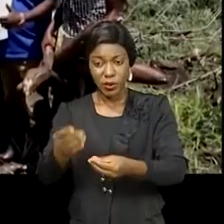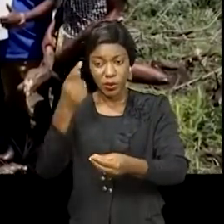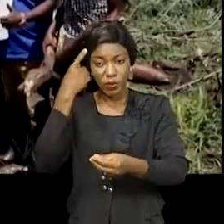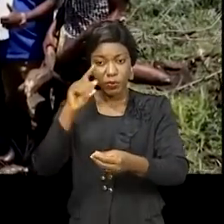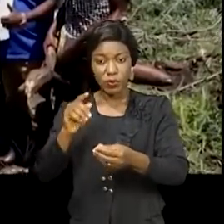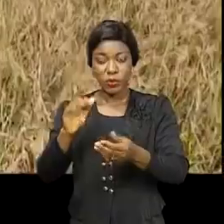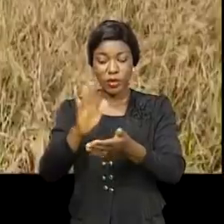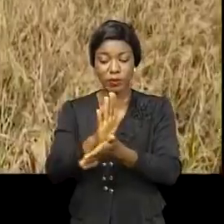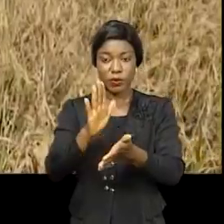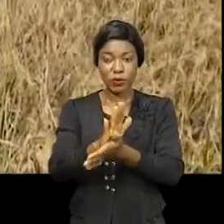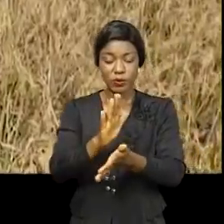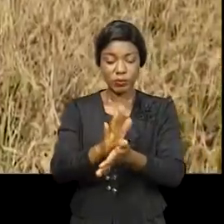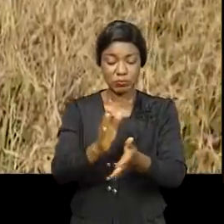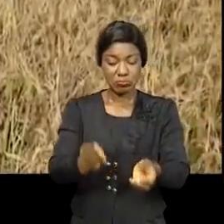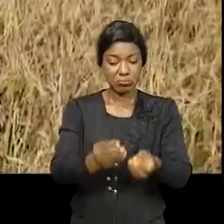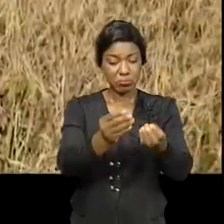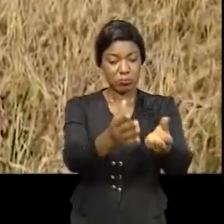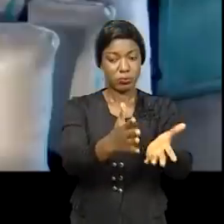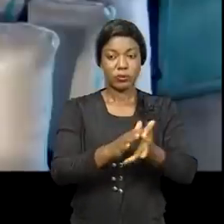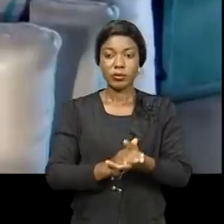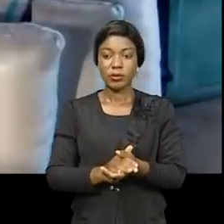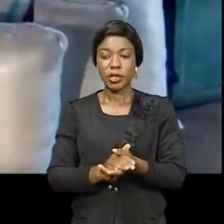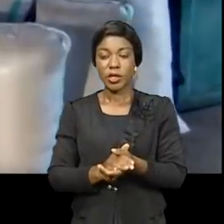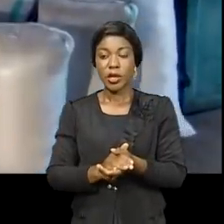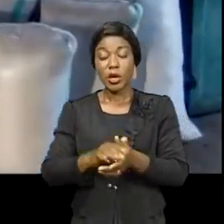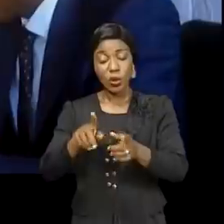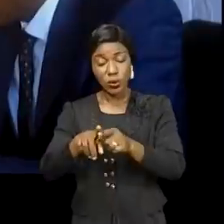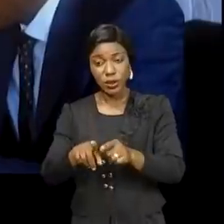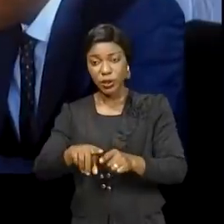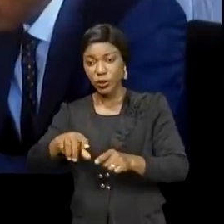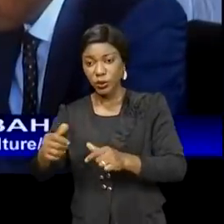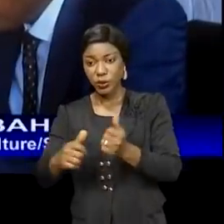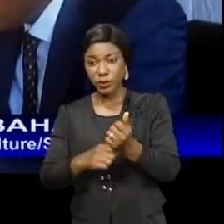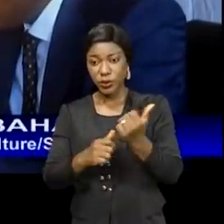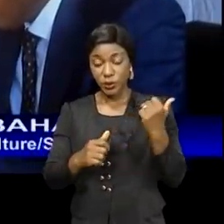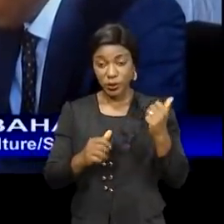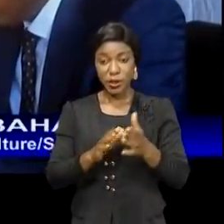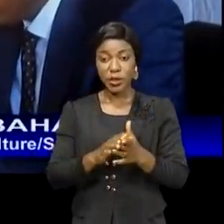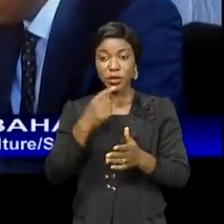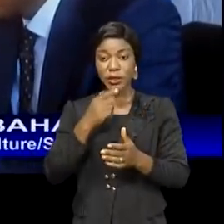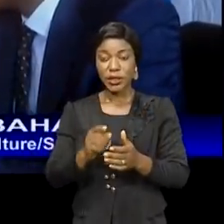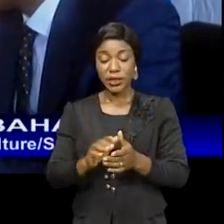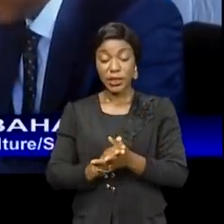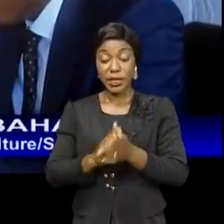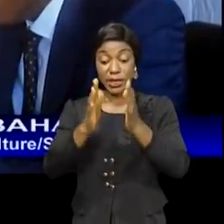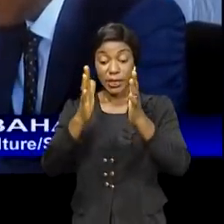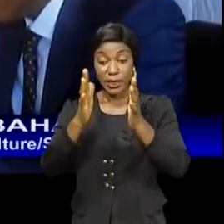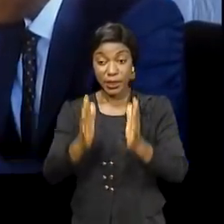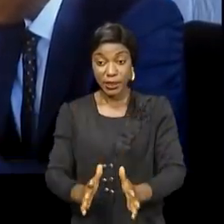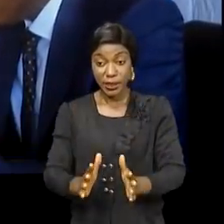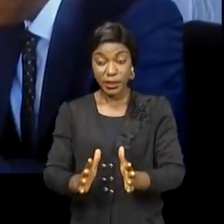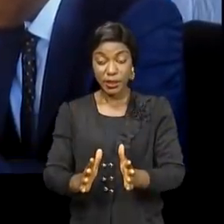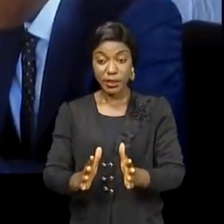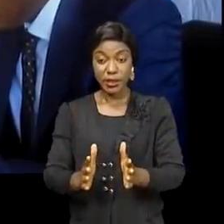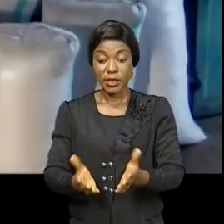pour les riz, 30.312 ménages ont reçu les sémences auprès du pic à gel. Aujourd'hui, 50 kilos vont riz bien sûr de coûte 30 dollars